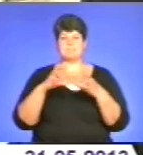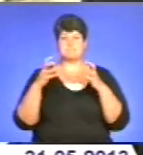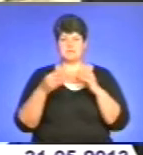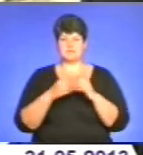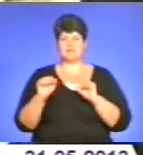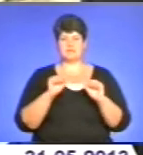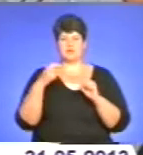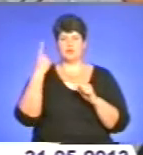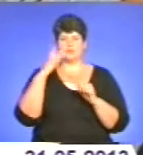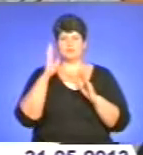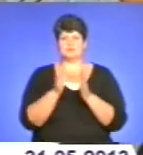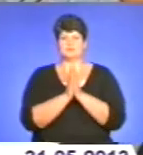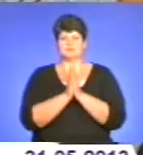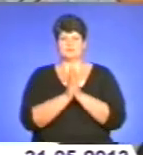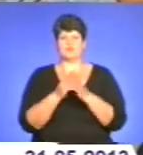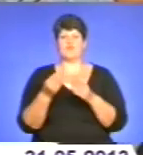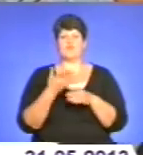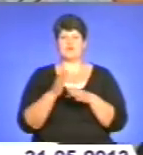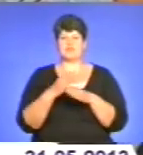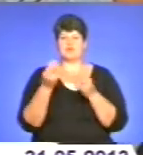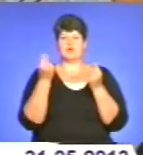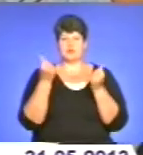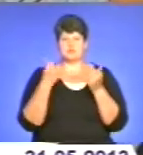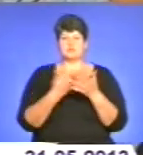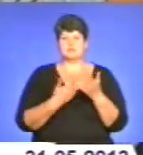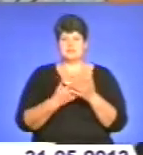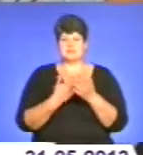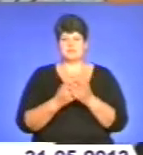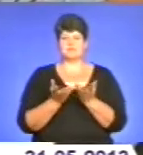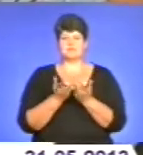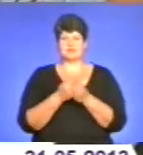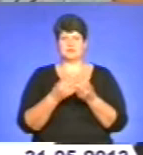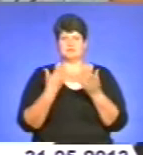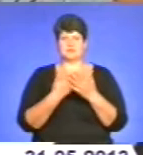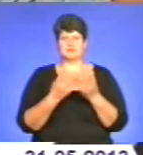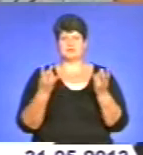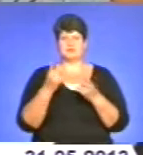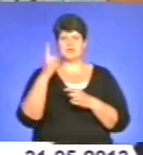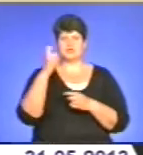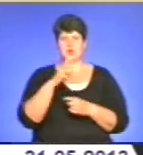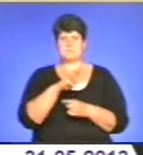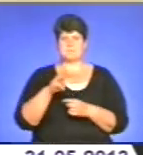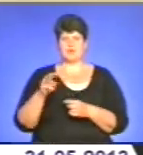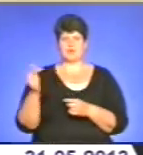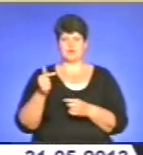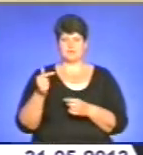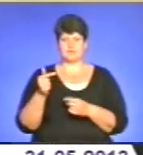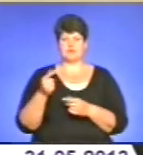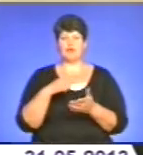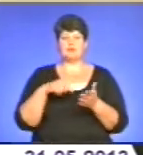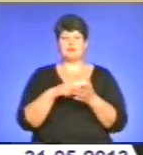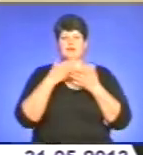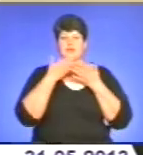клопотатиме в Києві про виділення коштів. За приблизними підрахунками потрібно до 100 мільйонів гривень. Місто немає грошей,